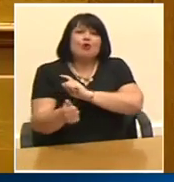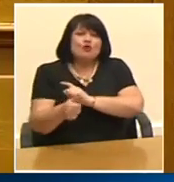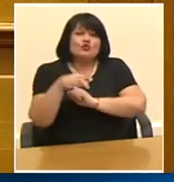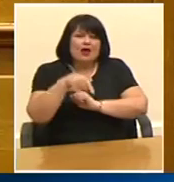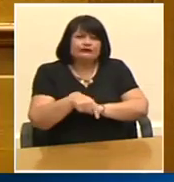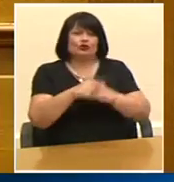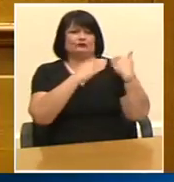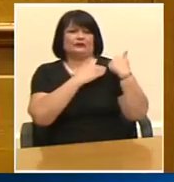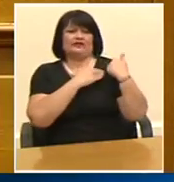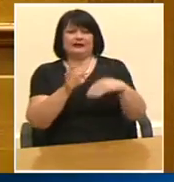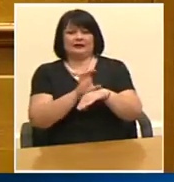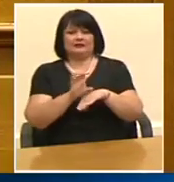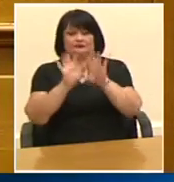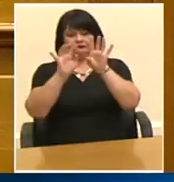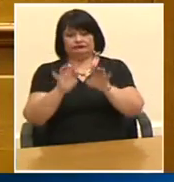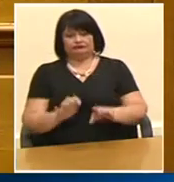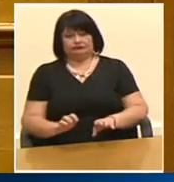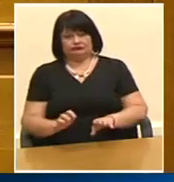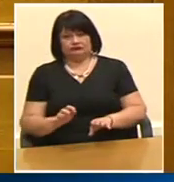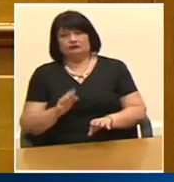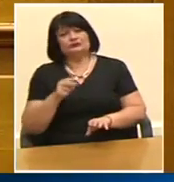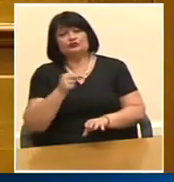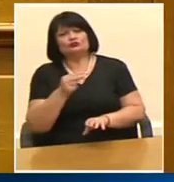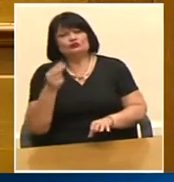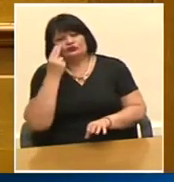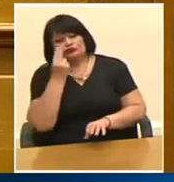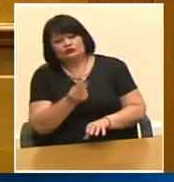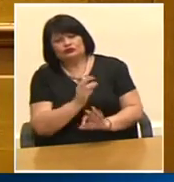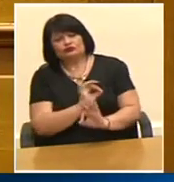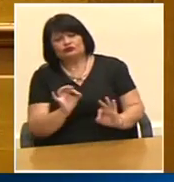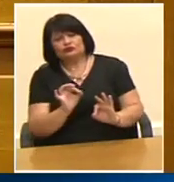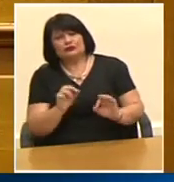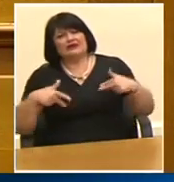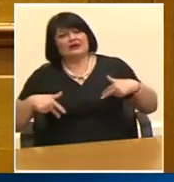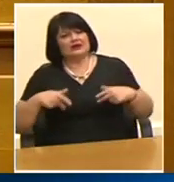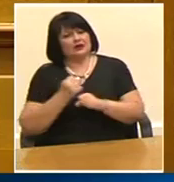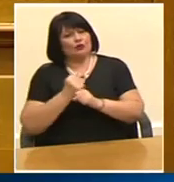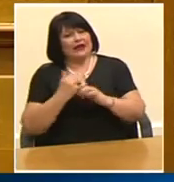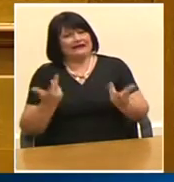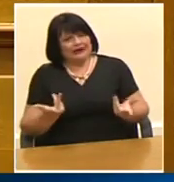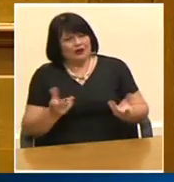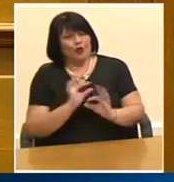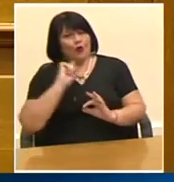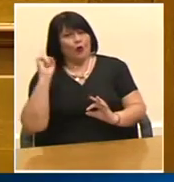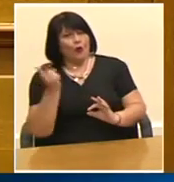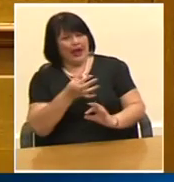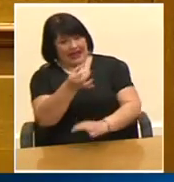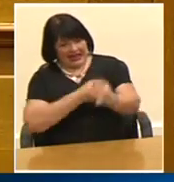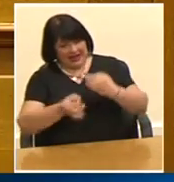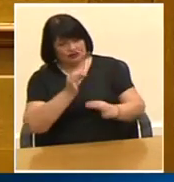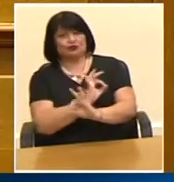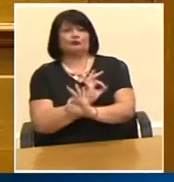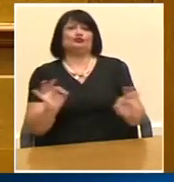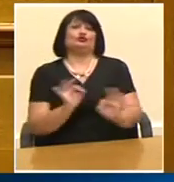υποτίθεται ότι θα παρακολουθεί το κυβερνητικό σας έργο όλα είναι καλώς καβουμένα τώρα. Γιατί τα λέω αυτά. Τα λέω αυτά.